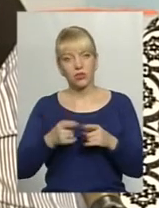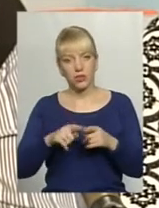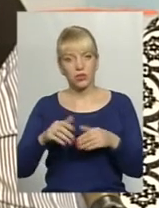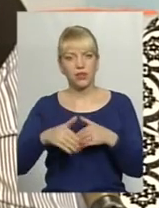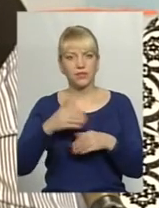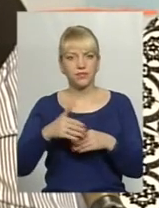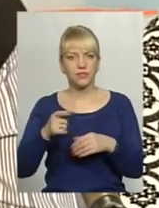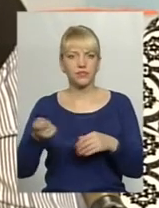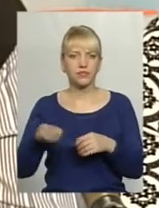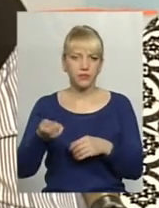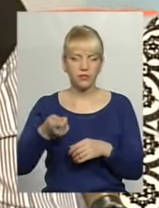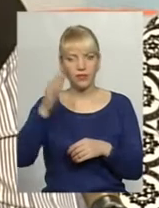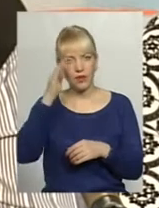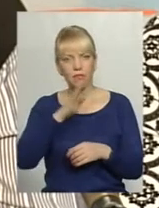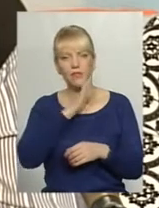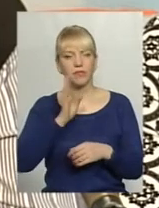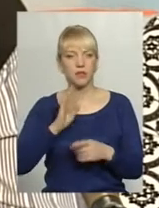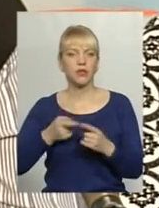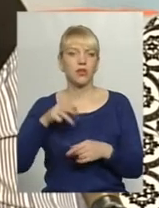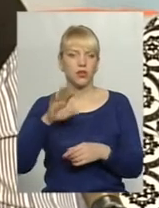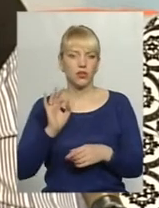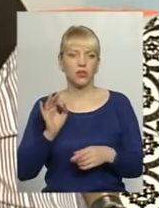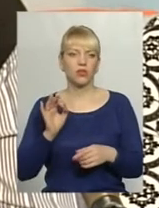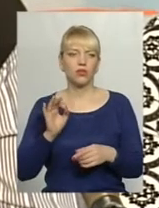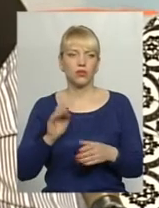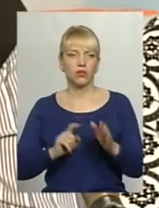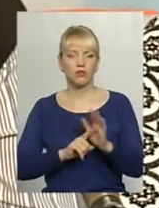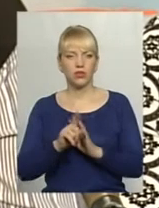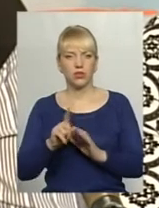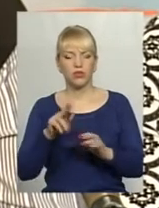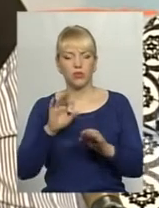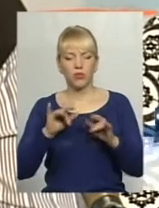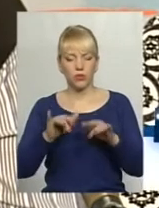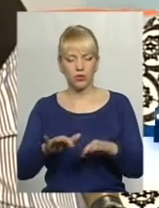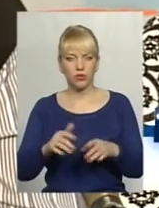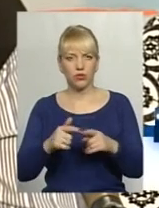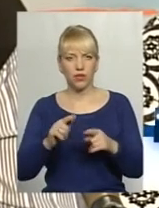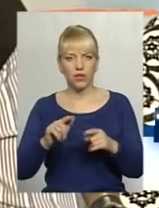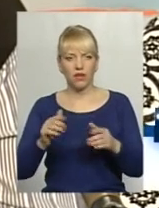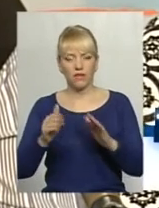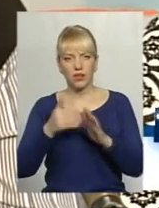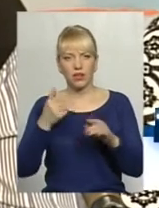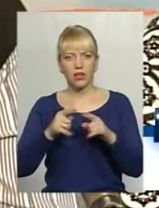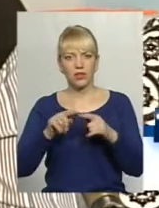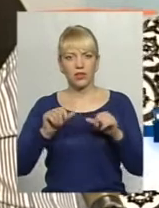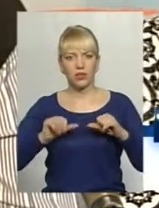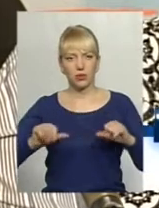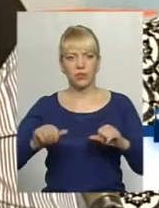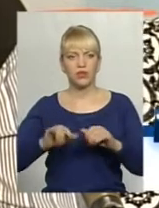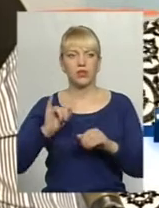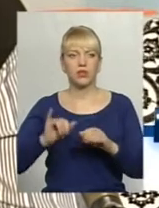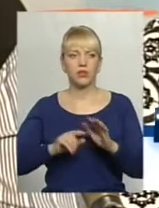насильства, чи матері, чи батька з боку, тому відповідно вже по процедурі скликається ця комісія і визначається вже